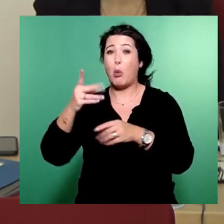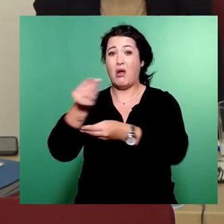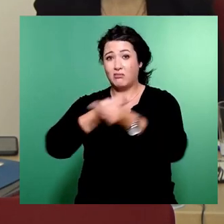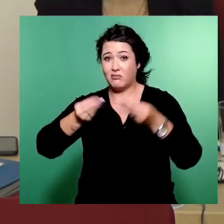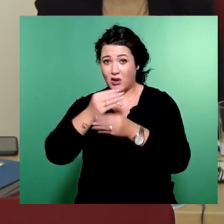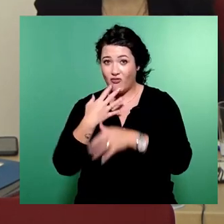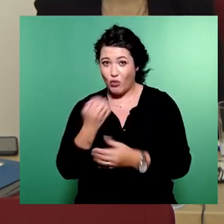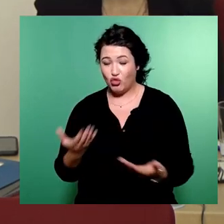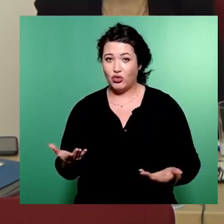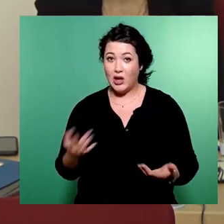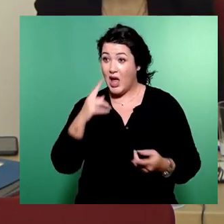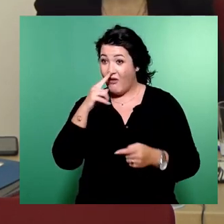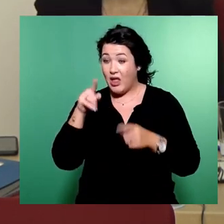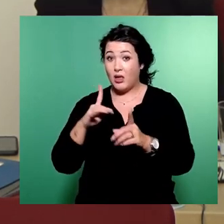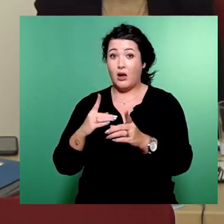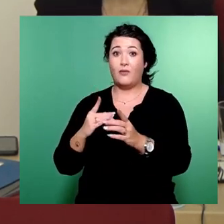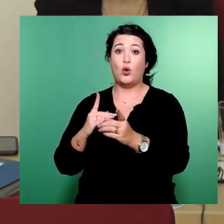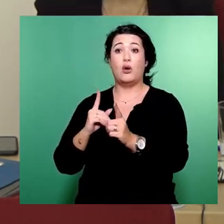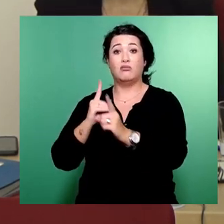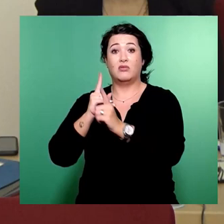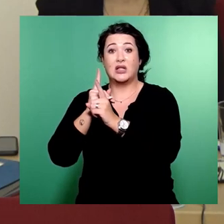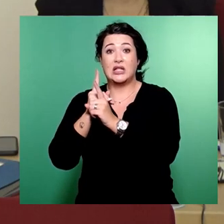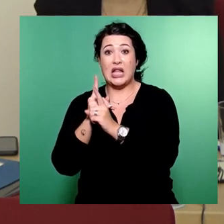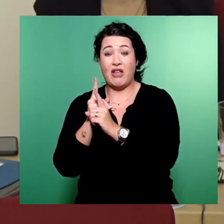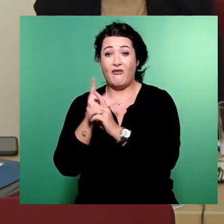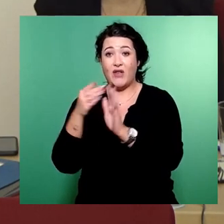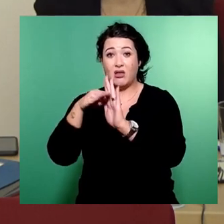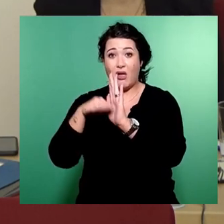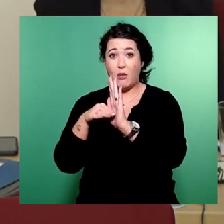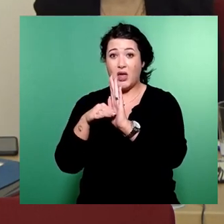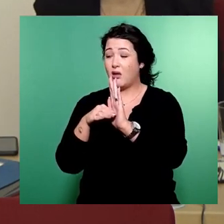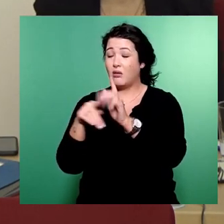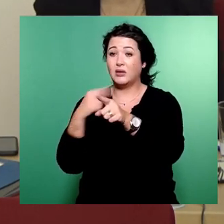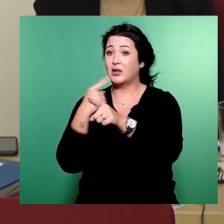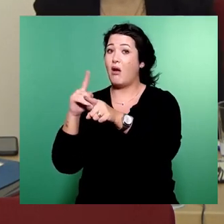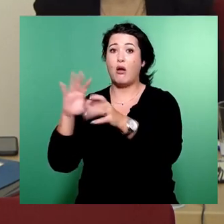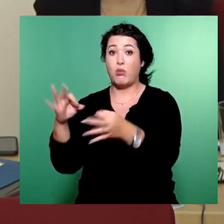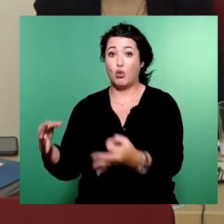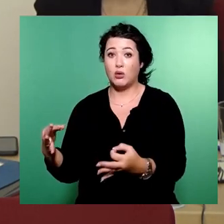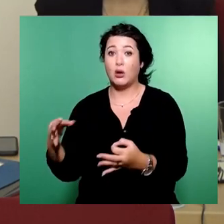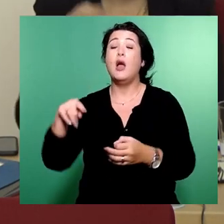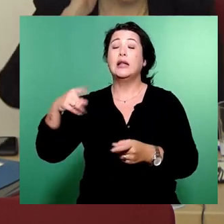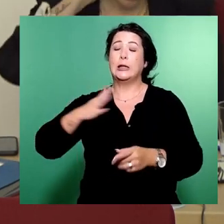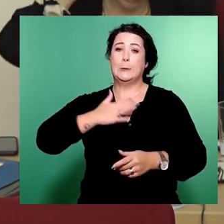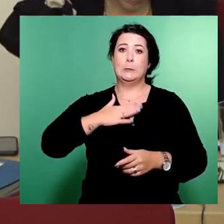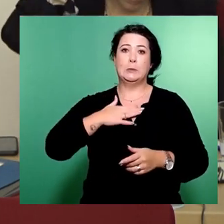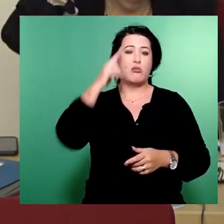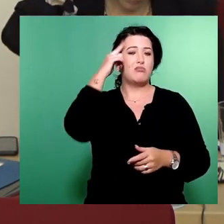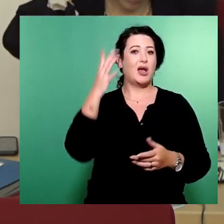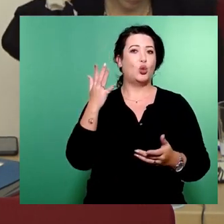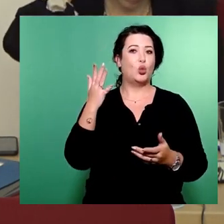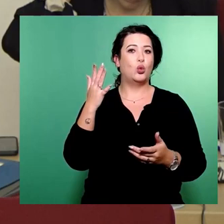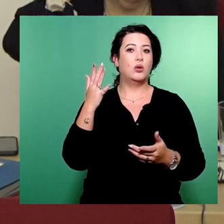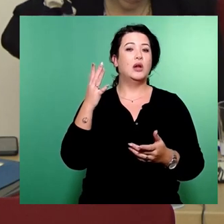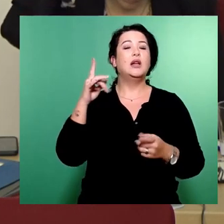Wenn dieser Erörterungstermin von der Landesdirektion nicht als notwendig erachtet wird, ist aus meiner Sicht angesichts auch des